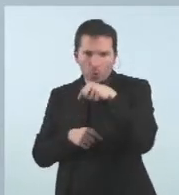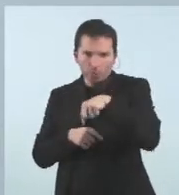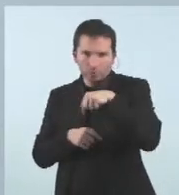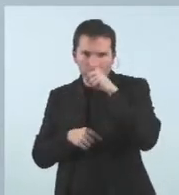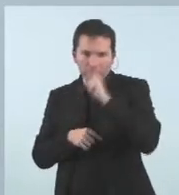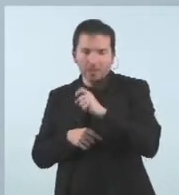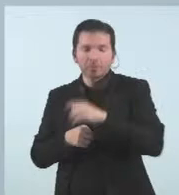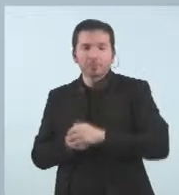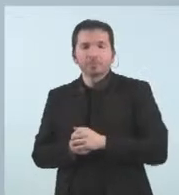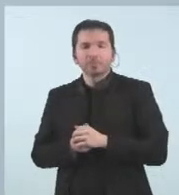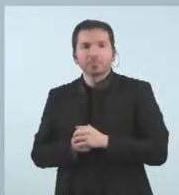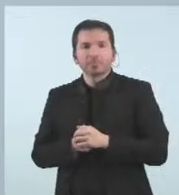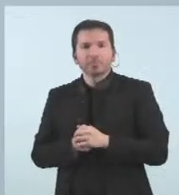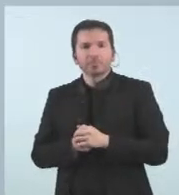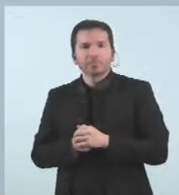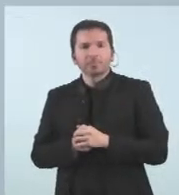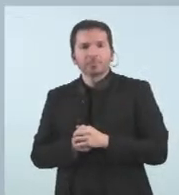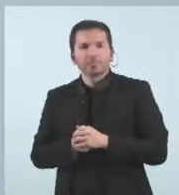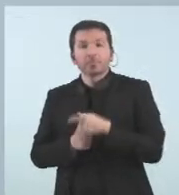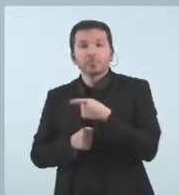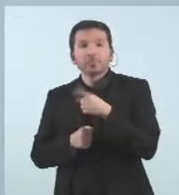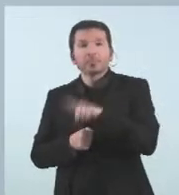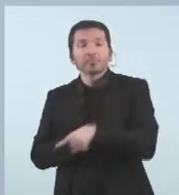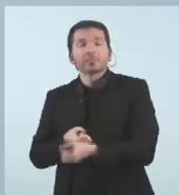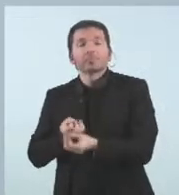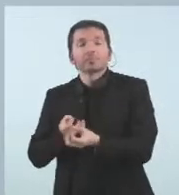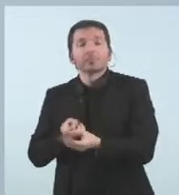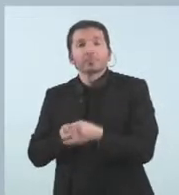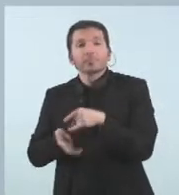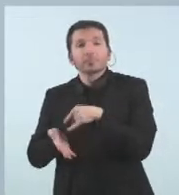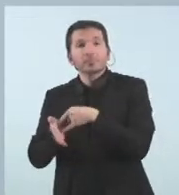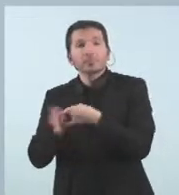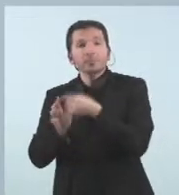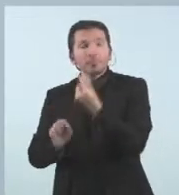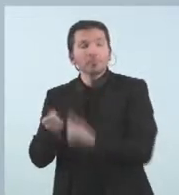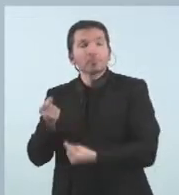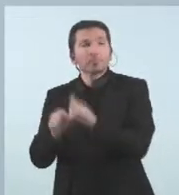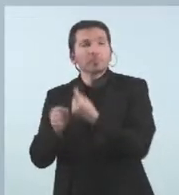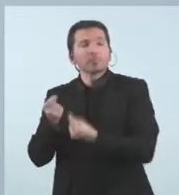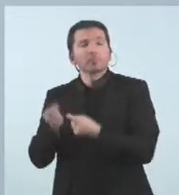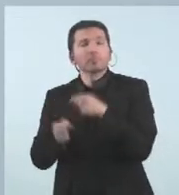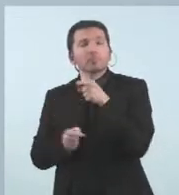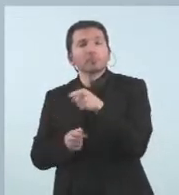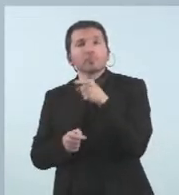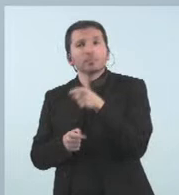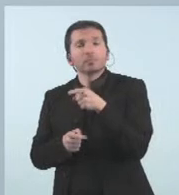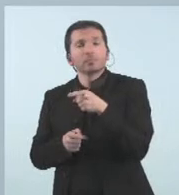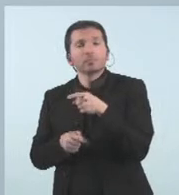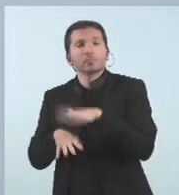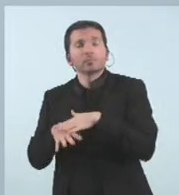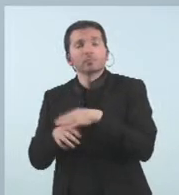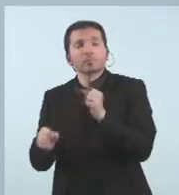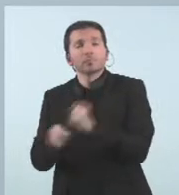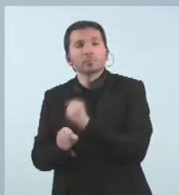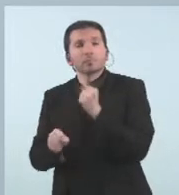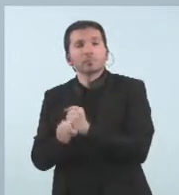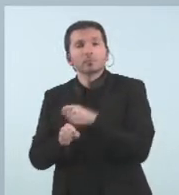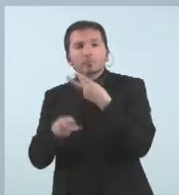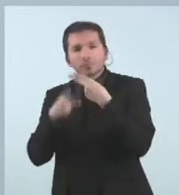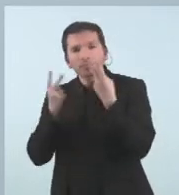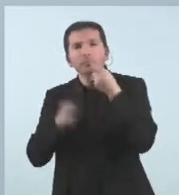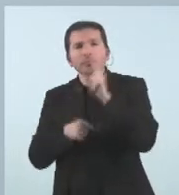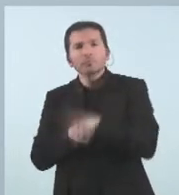informar-vos que el projecte de de pressupost que està actualment al tràmit parlamentari preveu que als treballadors públics també se'ls incrementi el salari